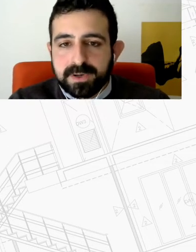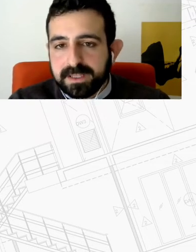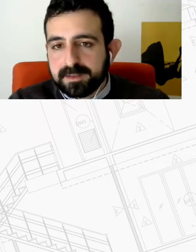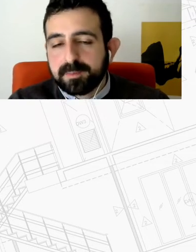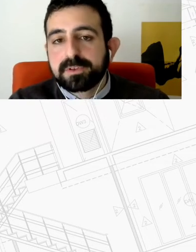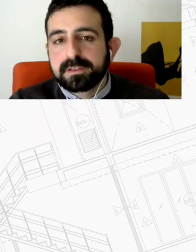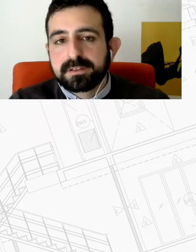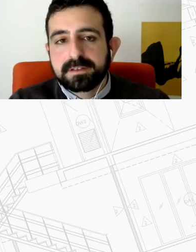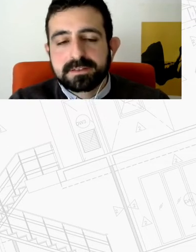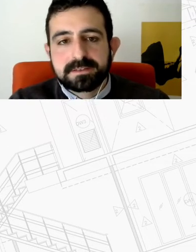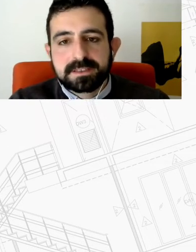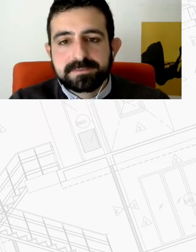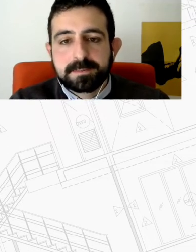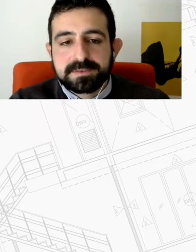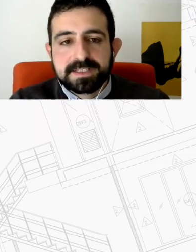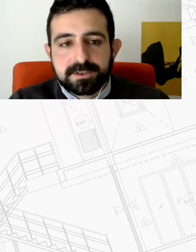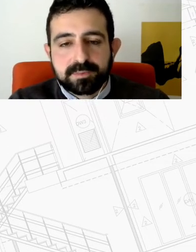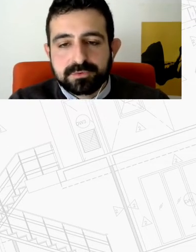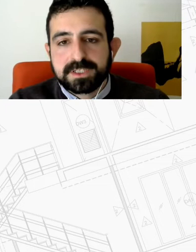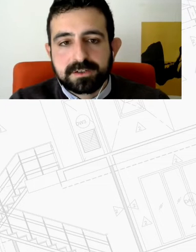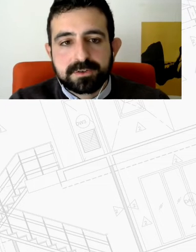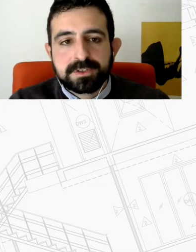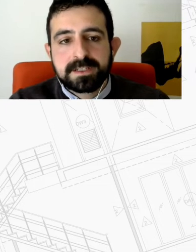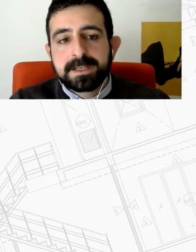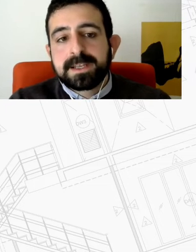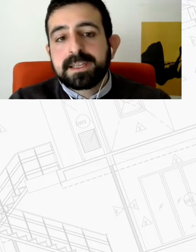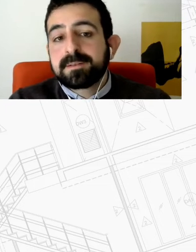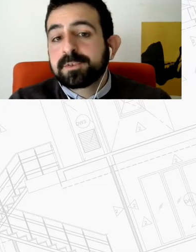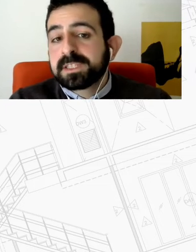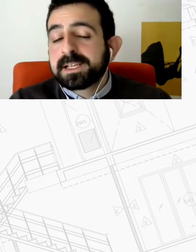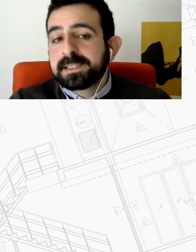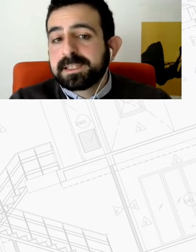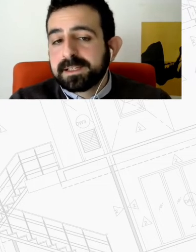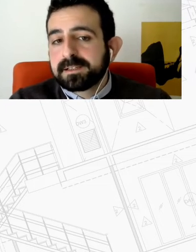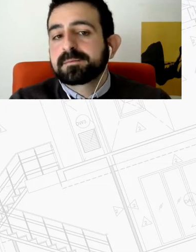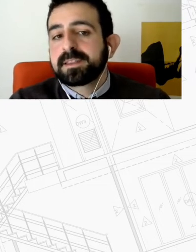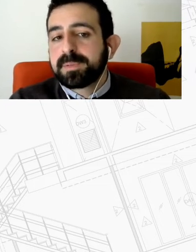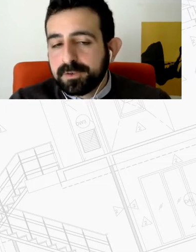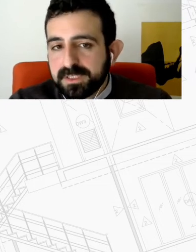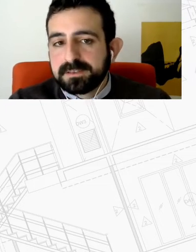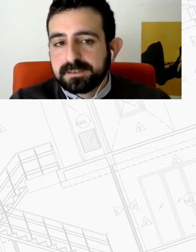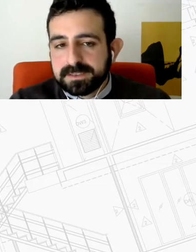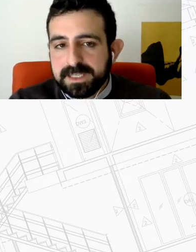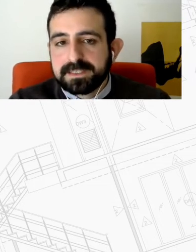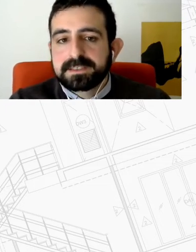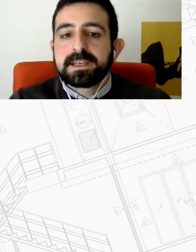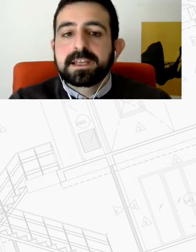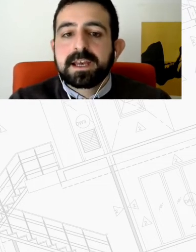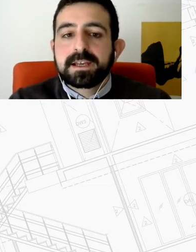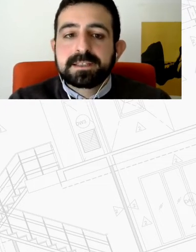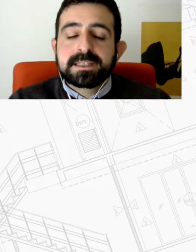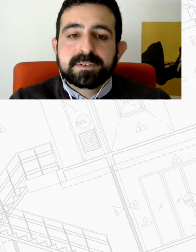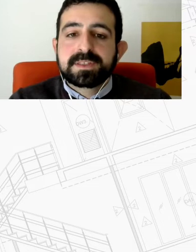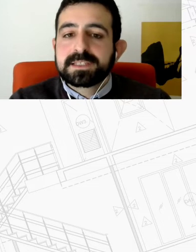χαρακτηριστικό παράδειγμα από τις Βρυξέλες που ζούσα για χρόνια η δημοτική κατοικία δηλαδή παροχή στέγης